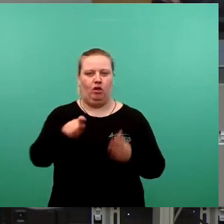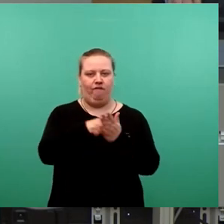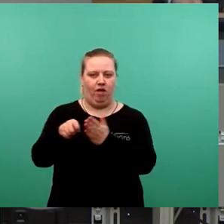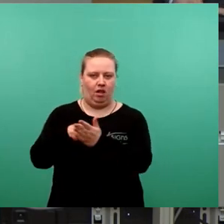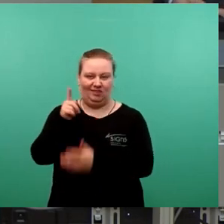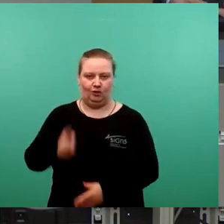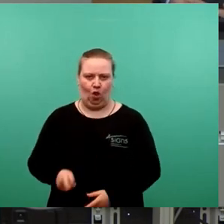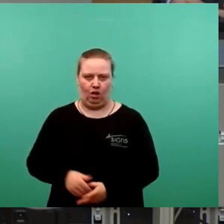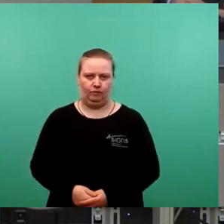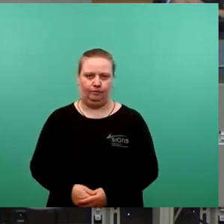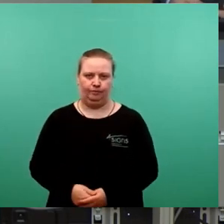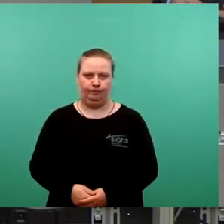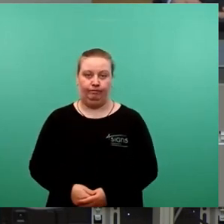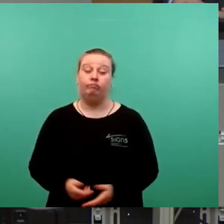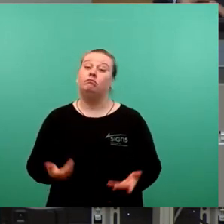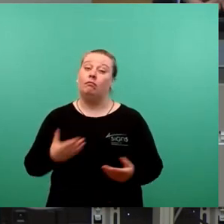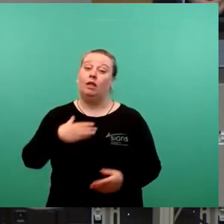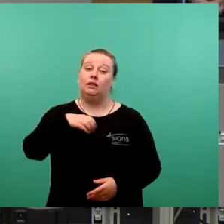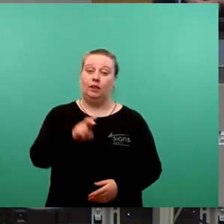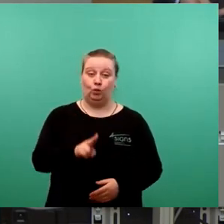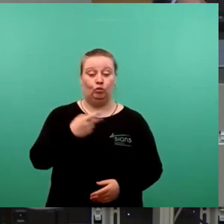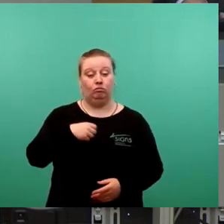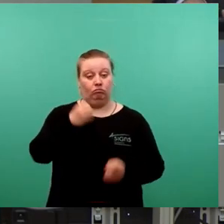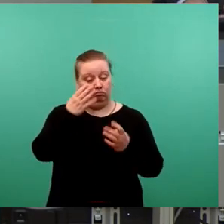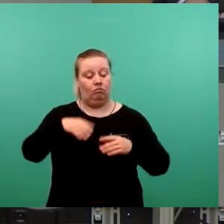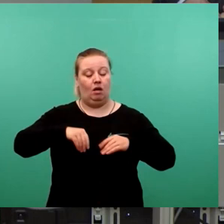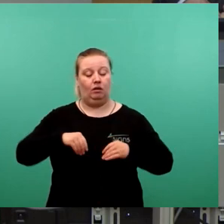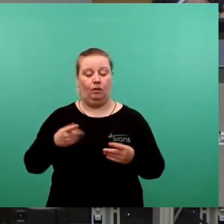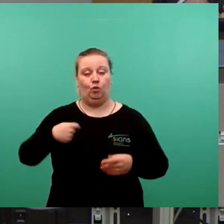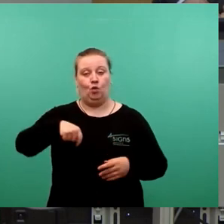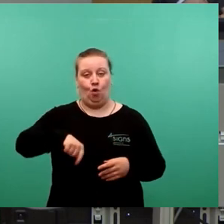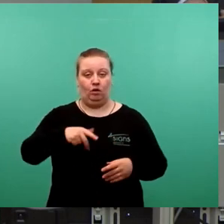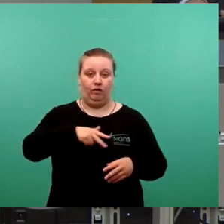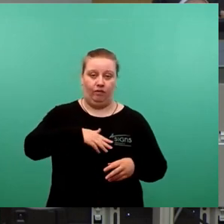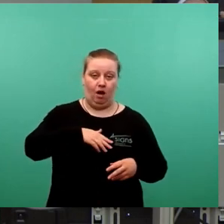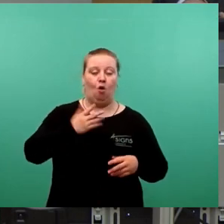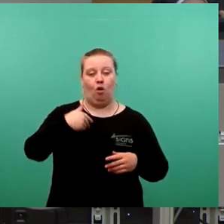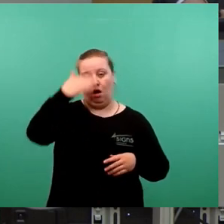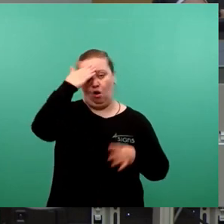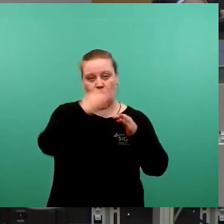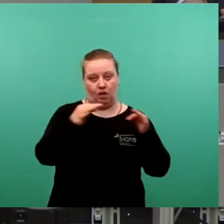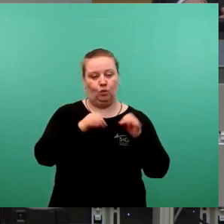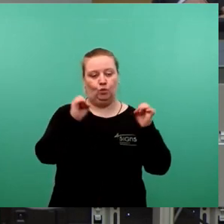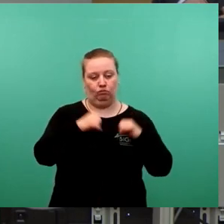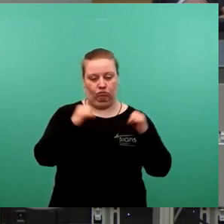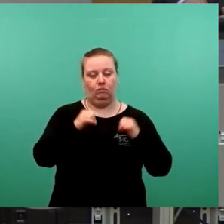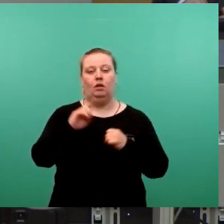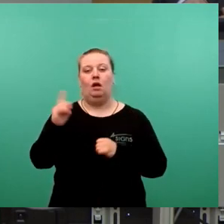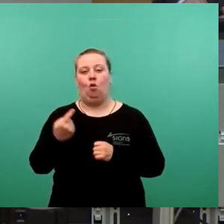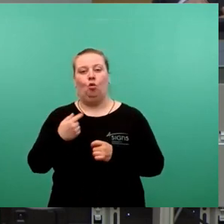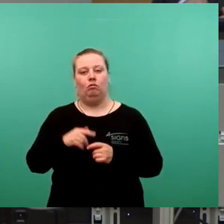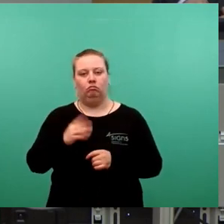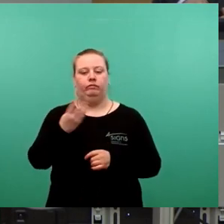besetzen. Die CDU wird sich dem stellen und heute sowohl der Hauptsatzung ihre Zustimmung geben, als auch den